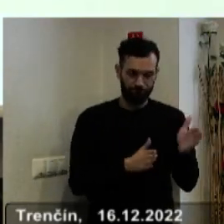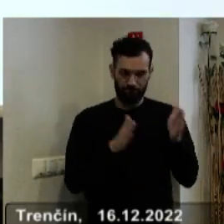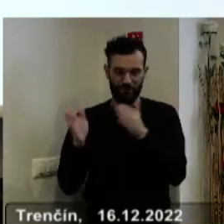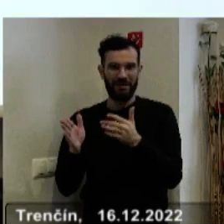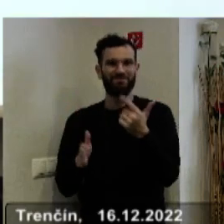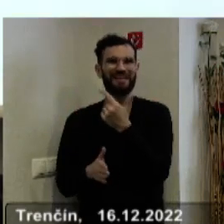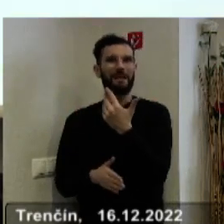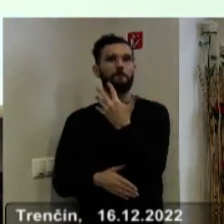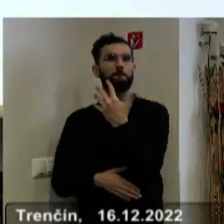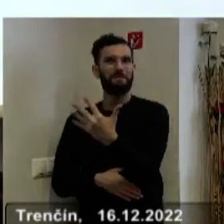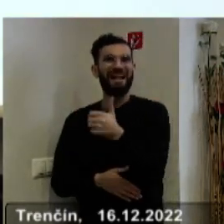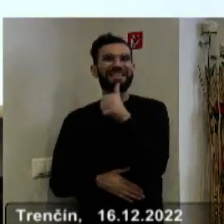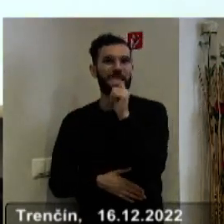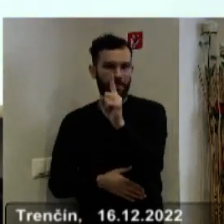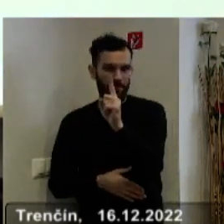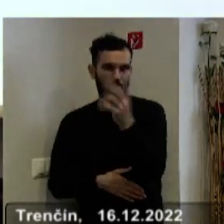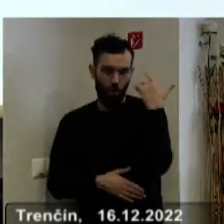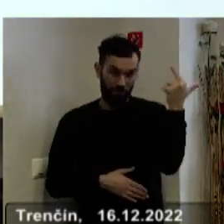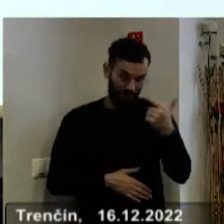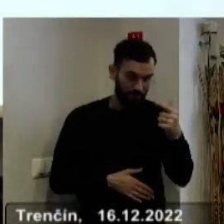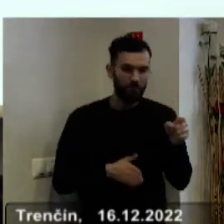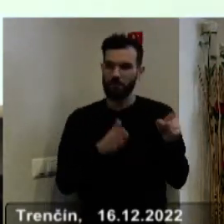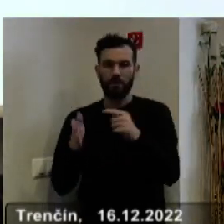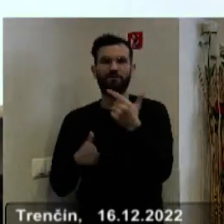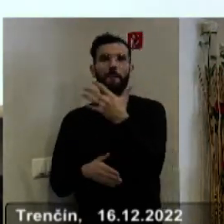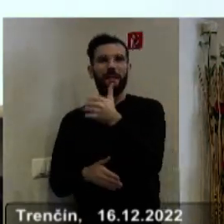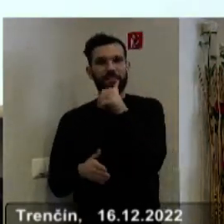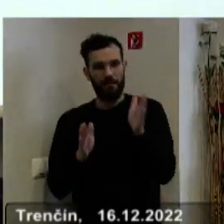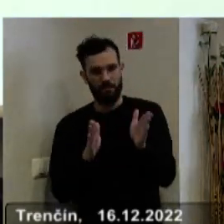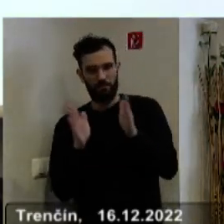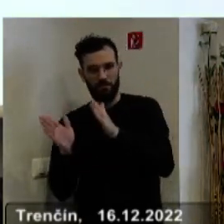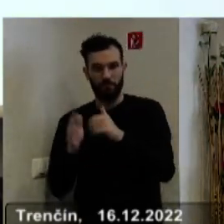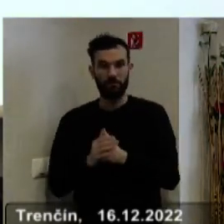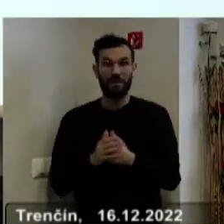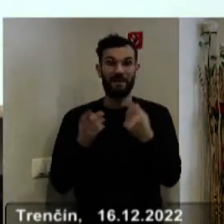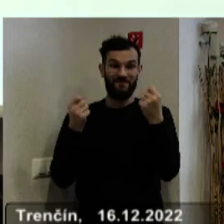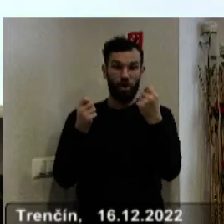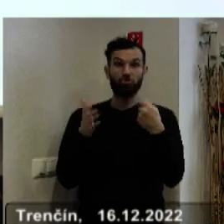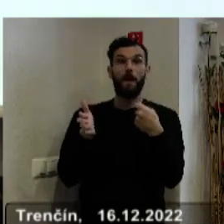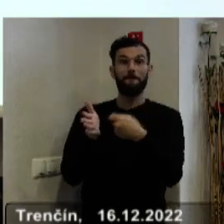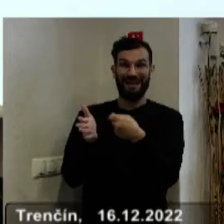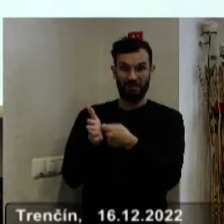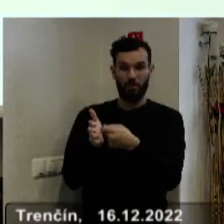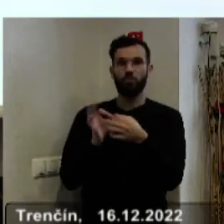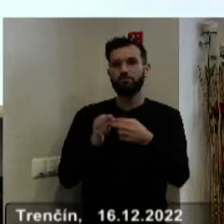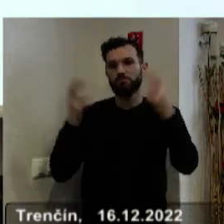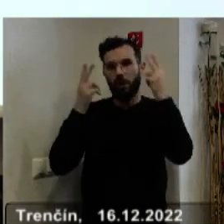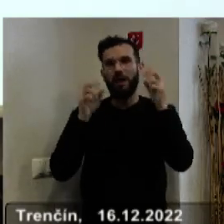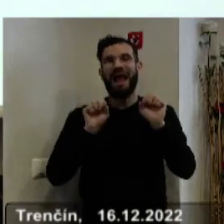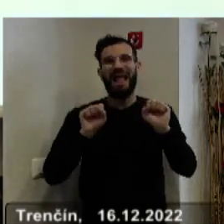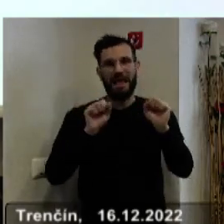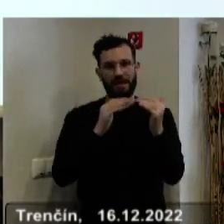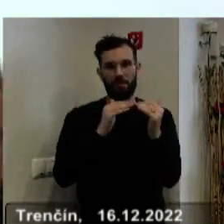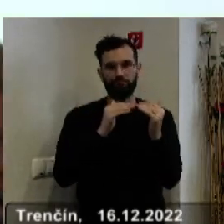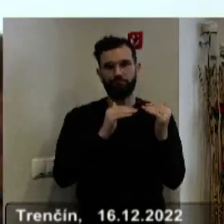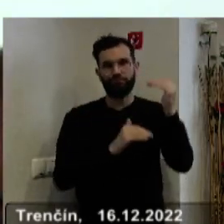na 25. deň. Pri úprave finančného príspevku sme brali dlho aj zvýšenie energii